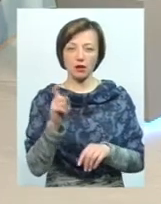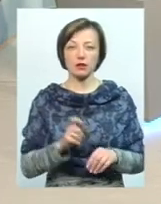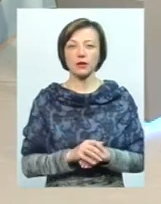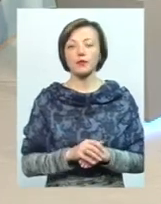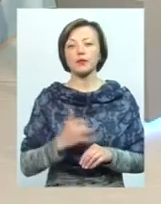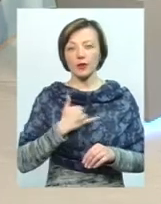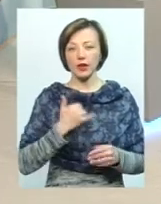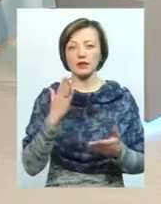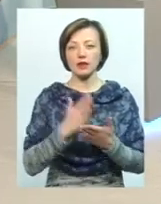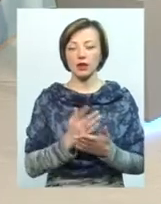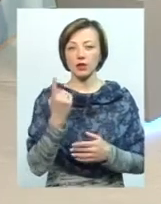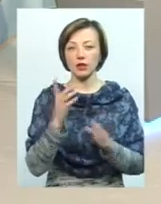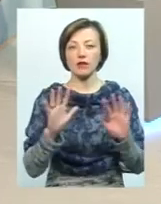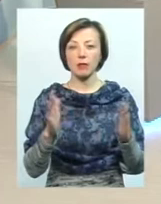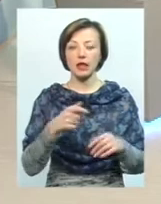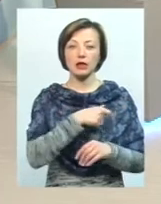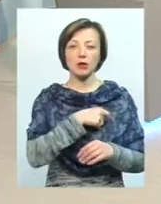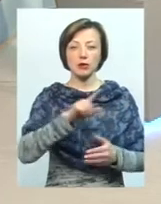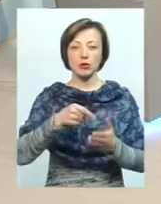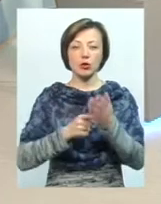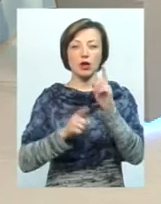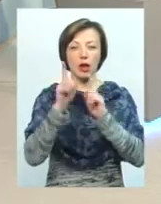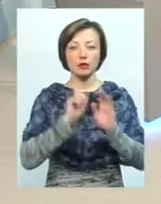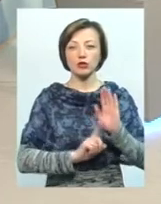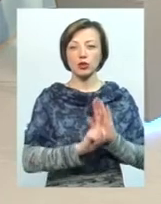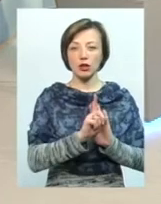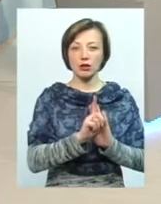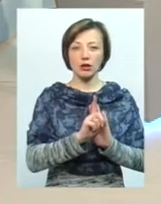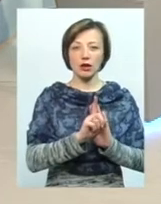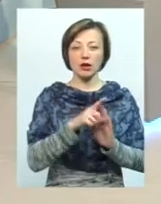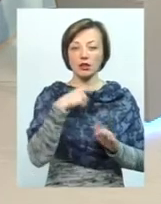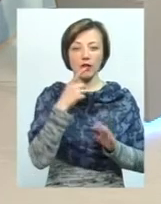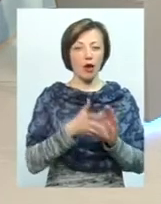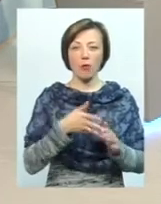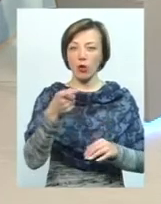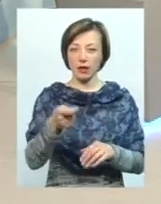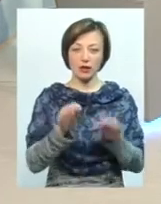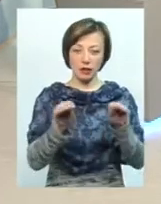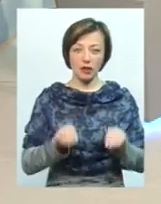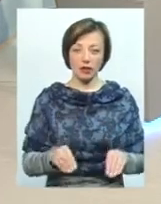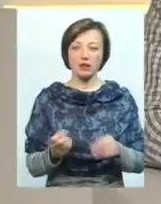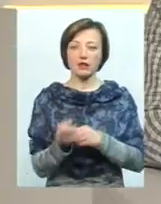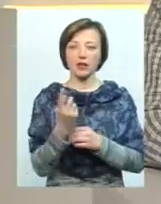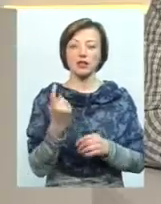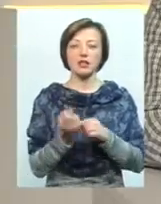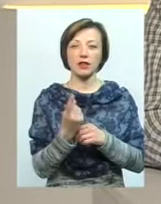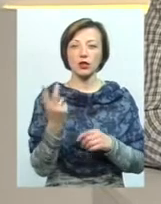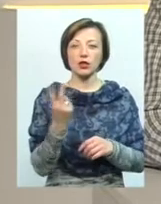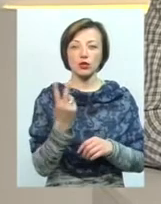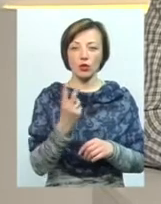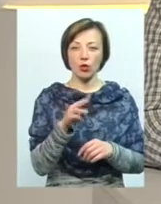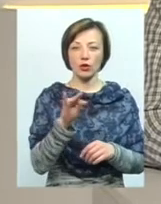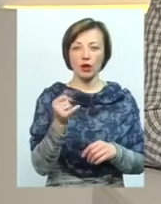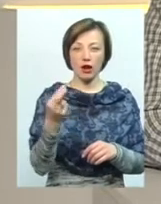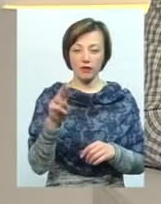один випадок, коли один з депутатів міської ради спочатку говорили, що він не подав декларацію, але вона все ж таки з'явилася 2 травня. Це Олександр Скочеляс.